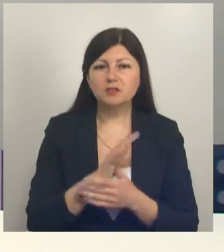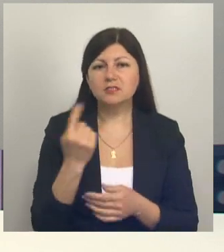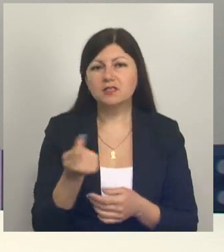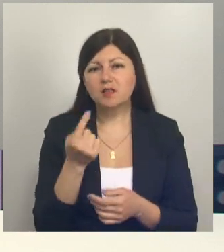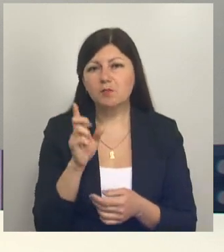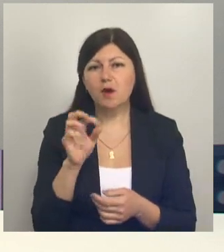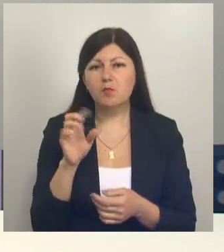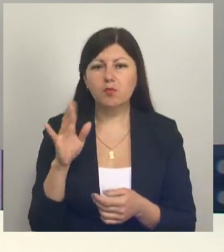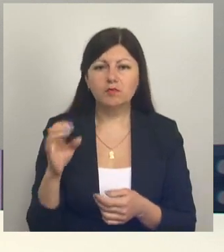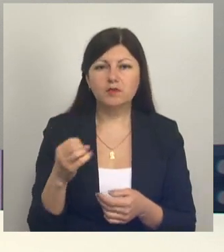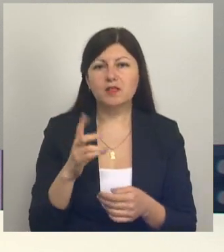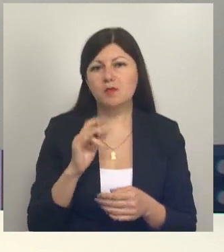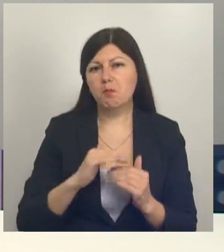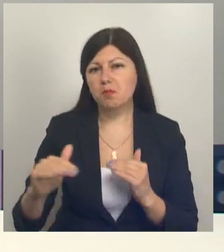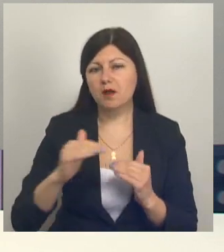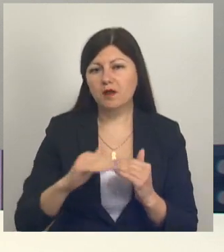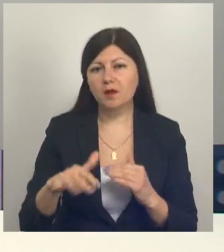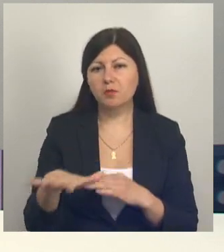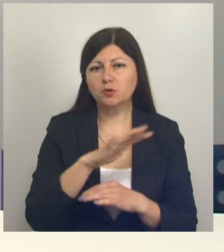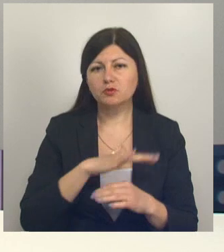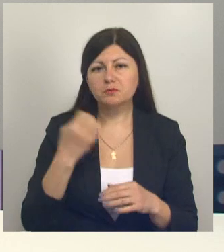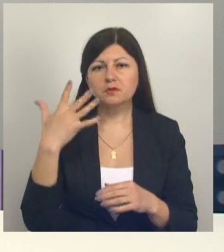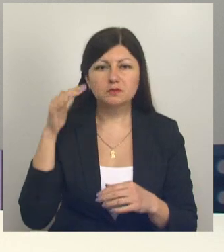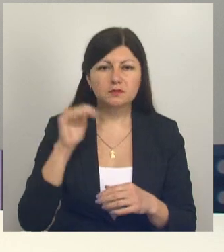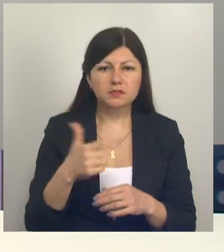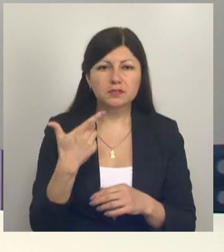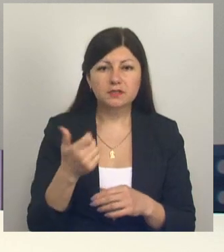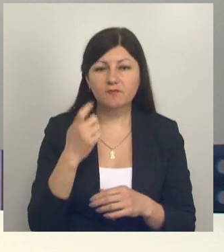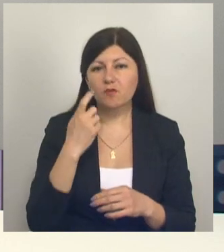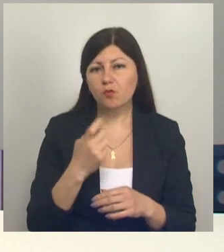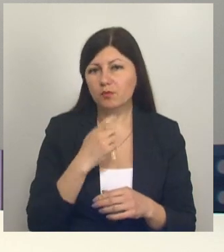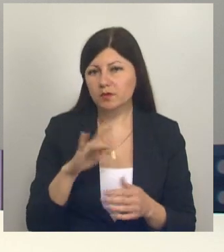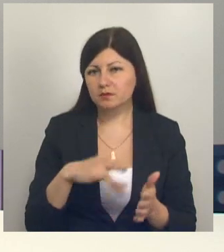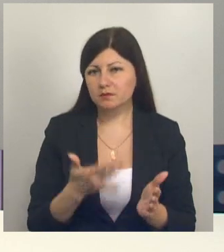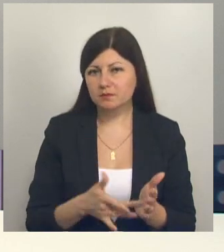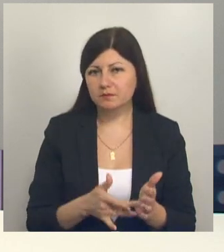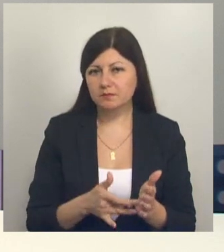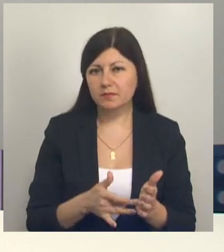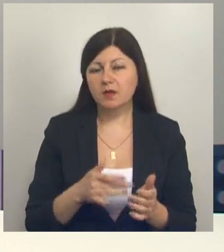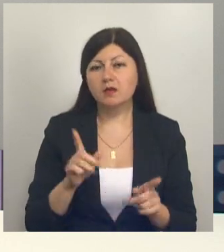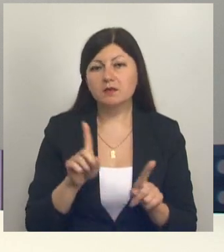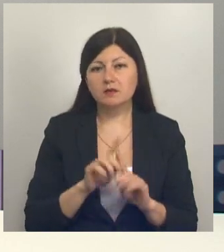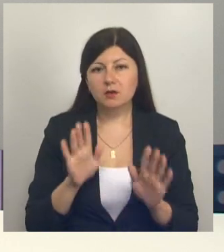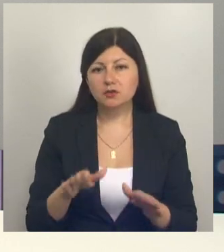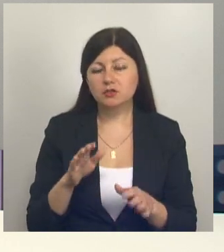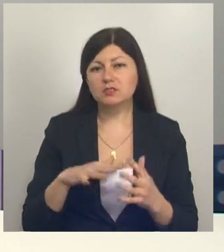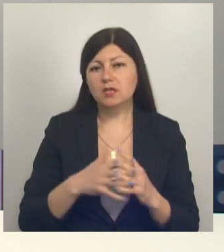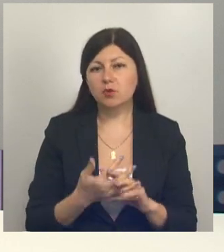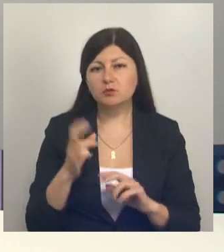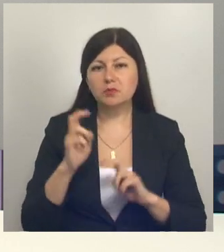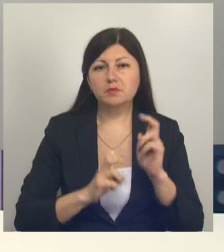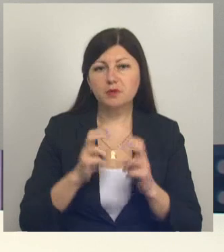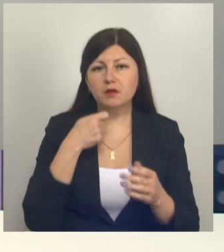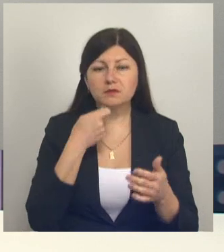культуры на полях площадью 15 тысяч гектаров в Губкинском городском округе. Кроме того, сельхозпредприятие